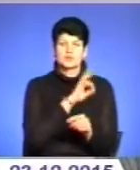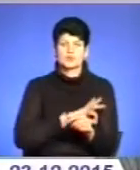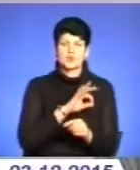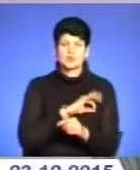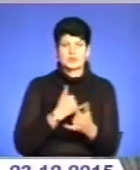для себе.